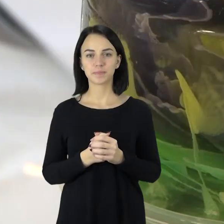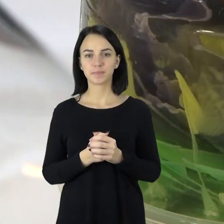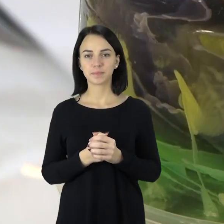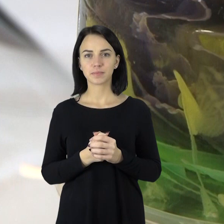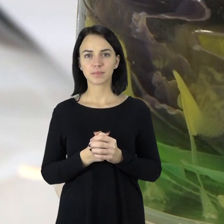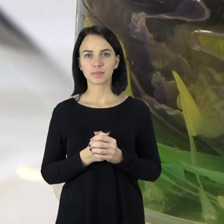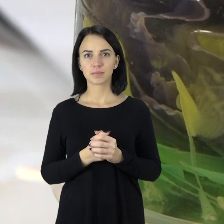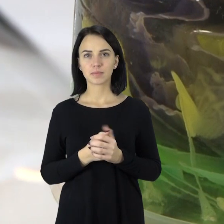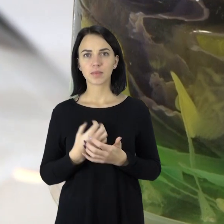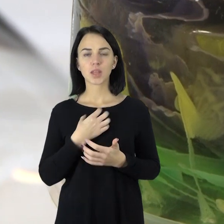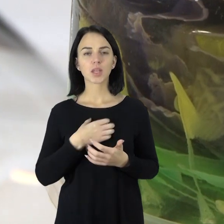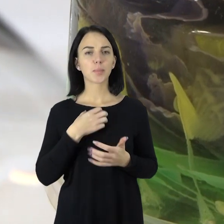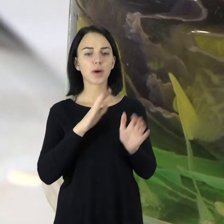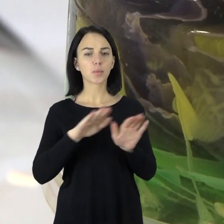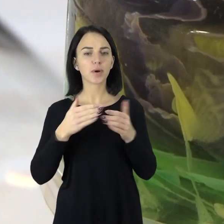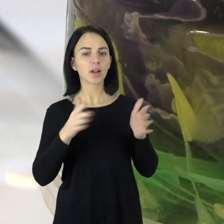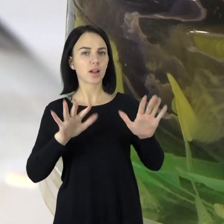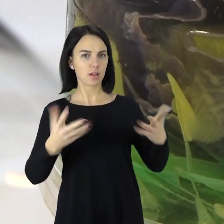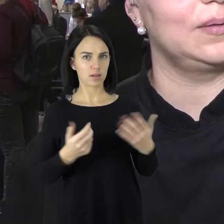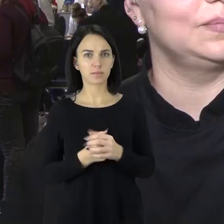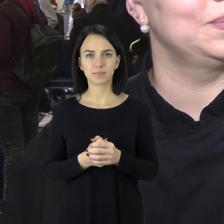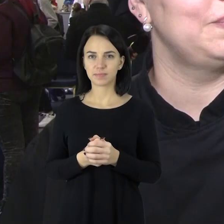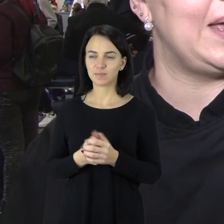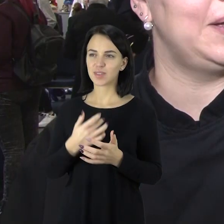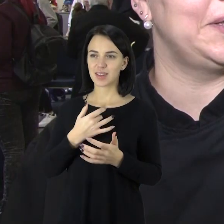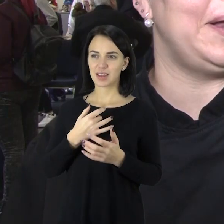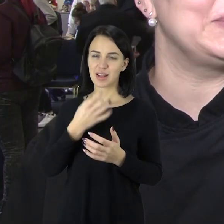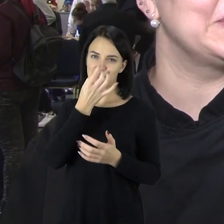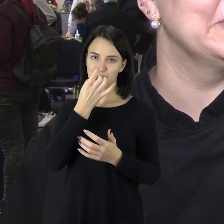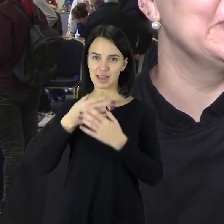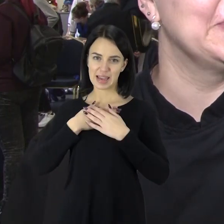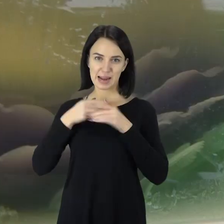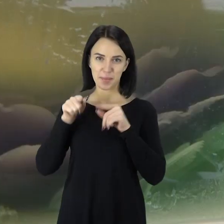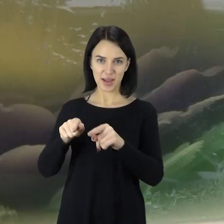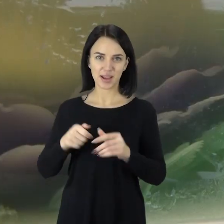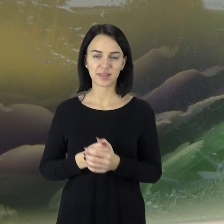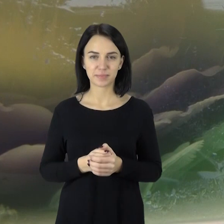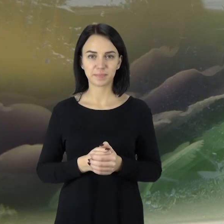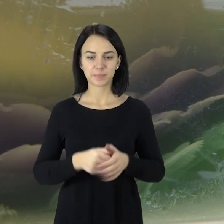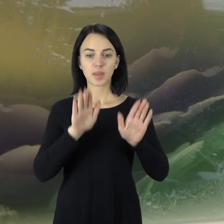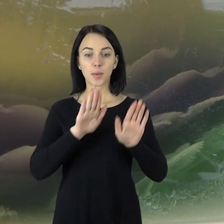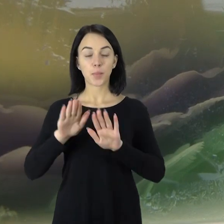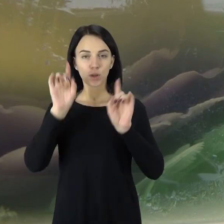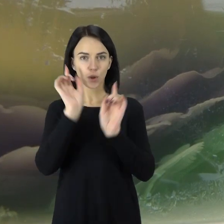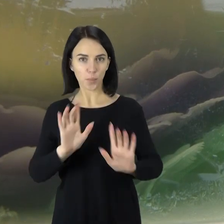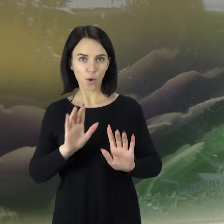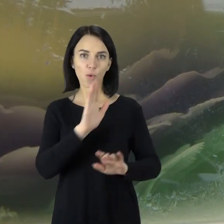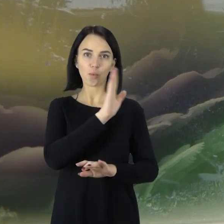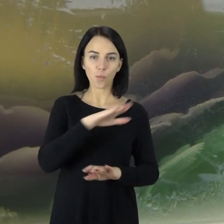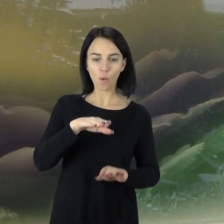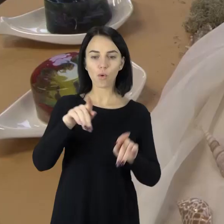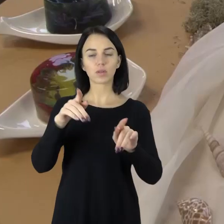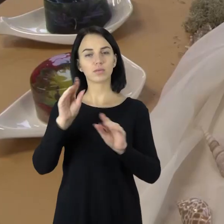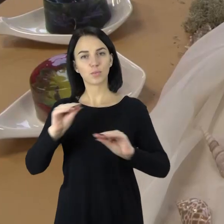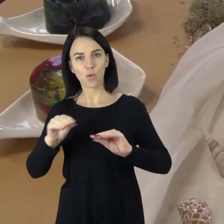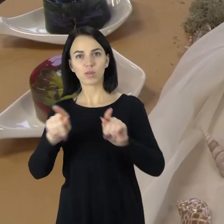Magrindinį aspektą, kuriuos atskleidėt šios parodos metu, gal meilio gėlėms. Paroda nustebino ne tik mokytojus mokinis,